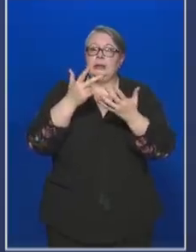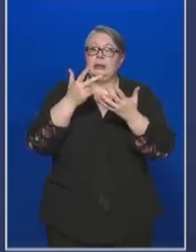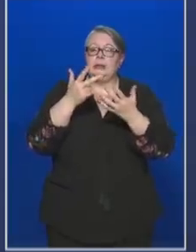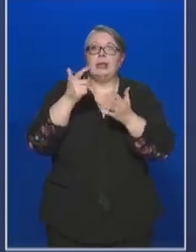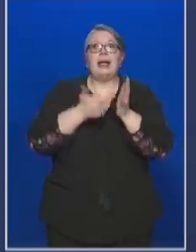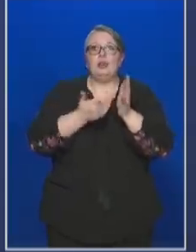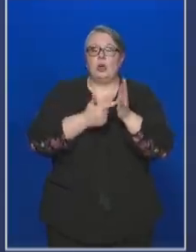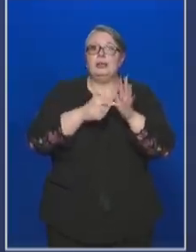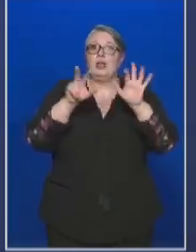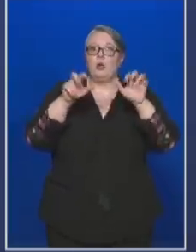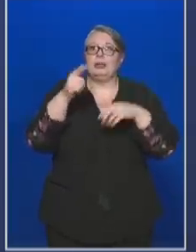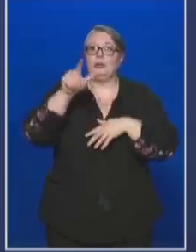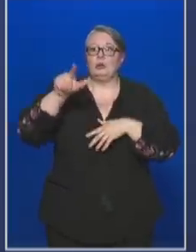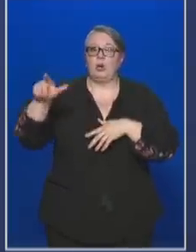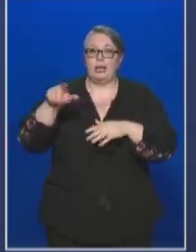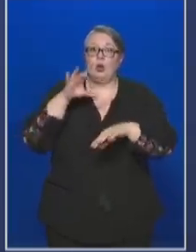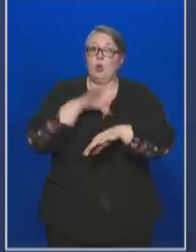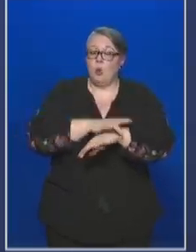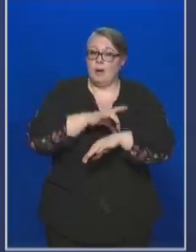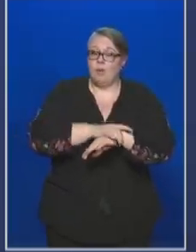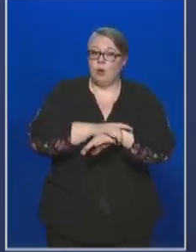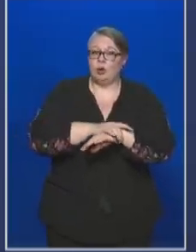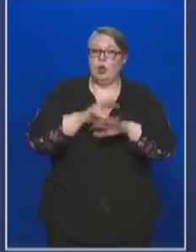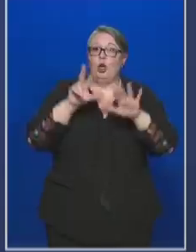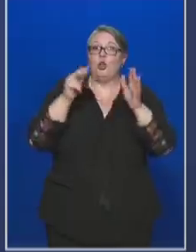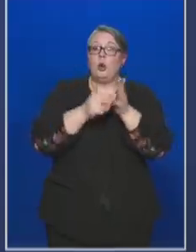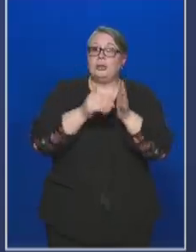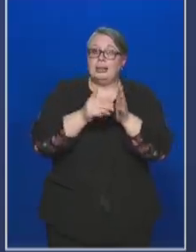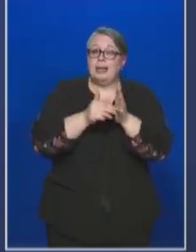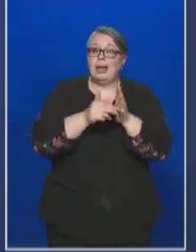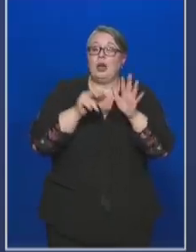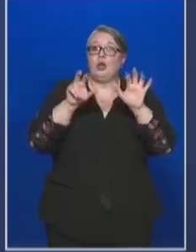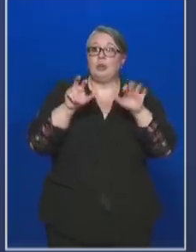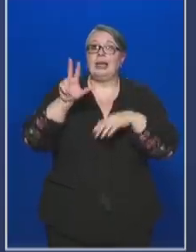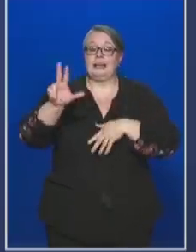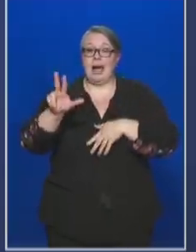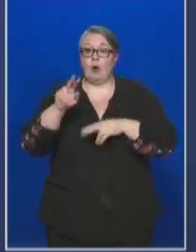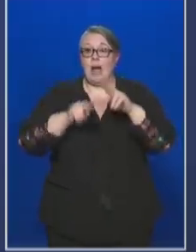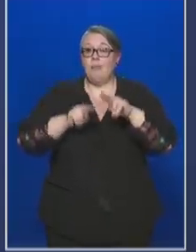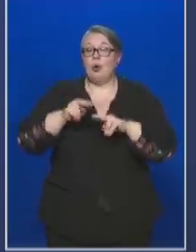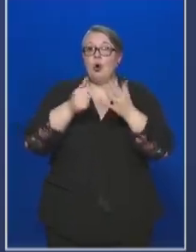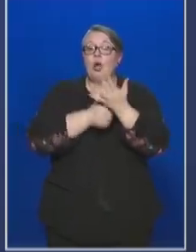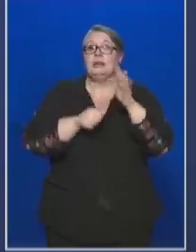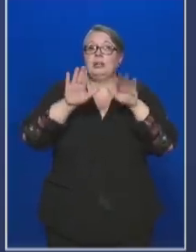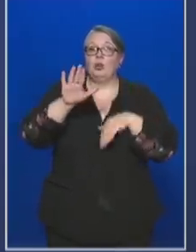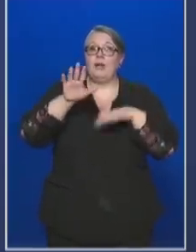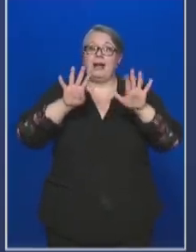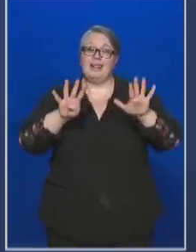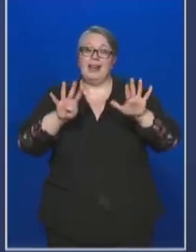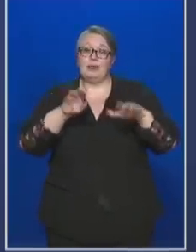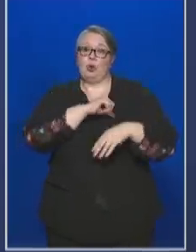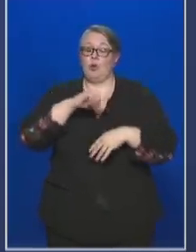2822 orvos, 8803 ápoló, és 659